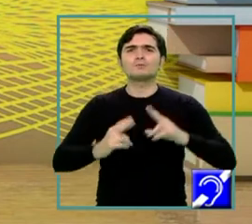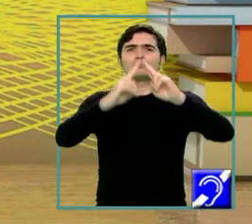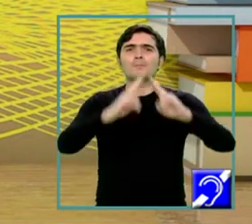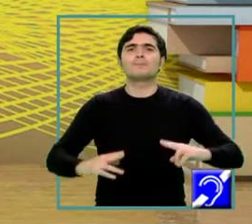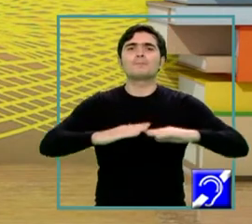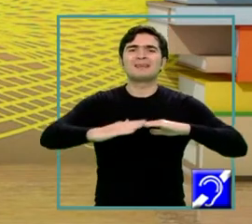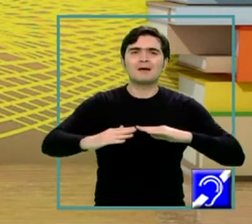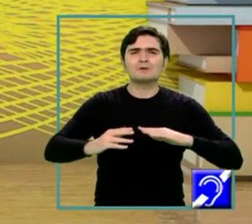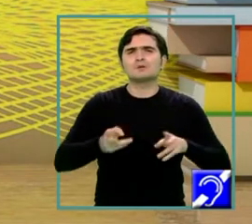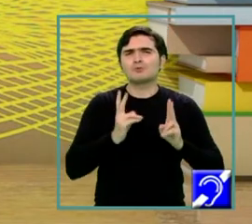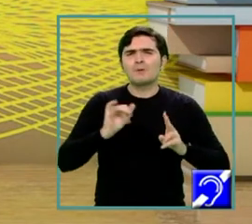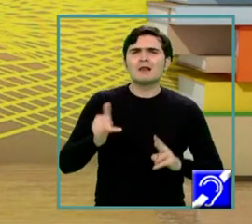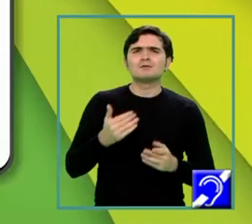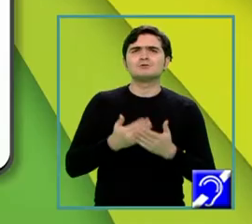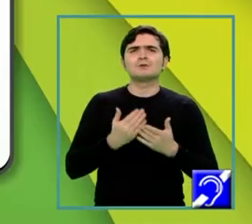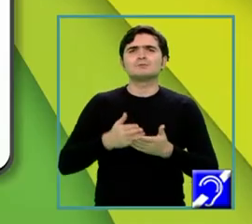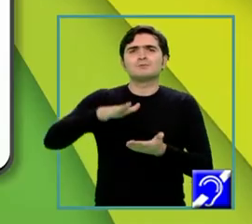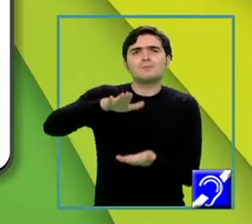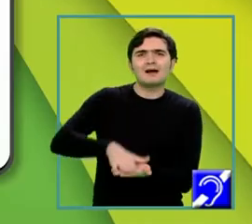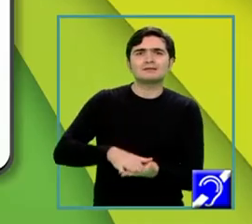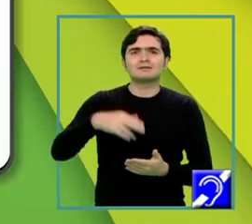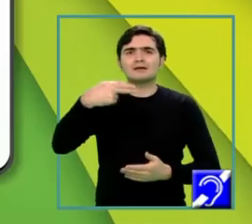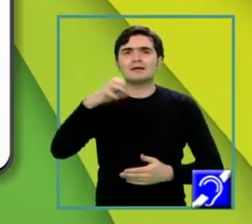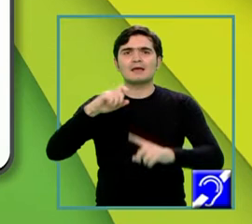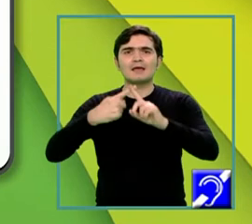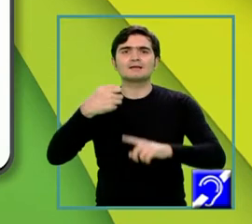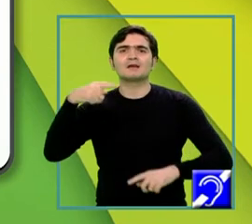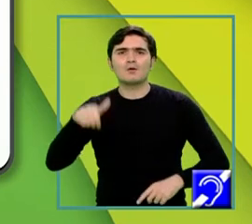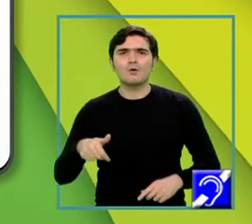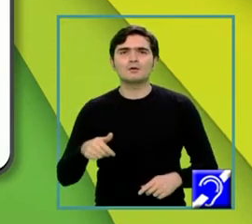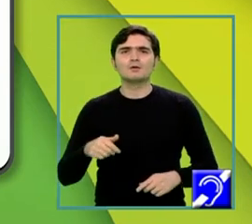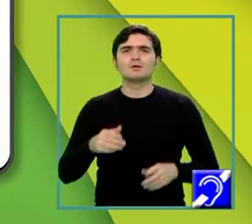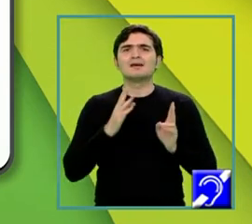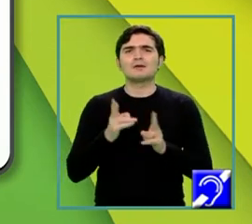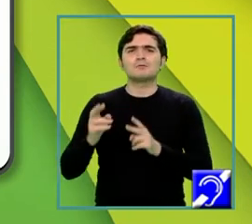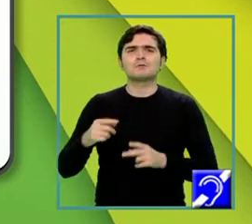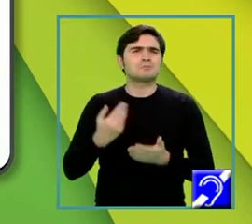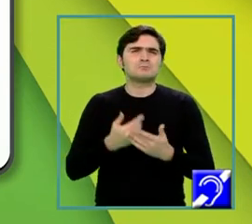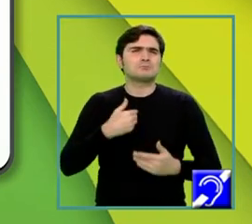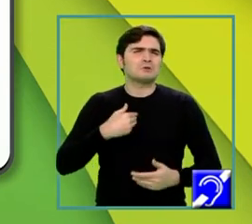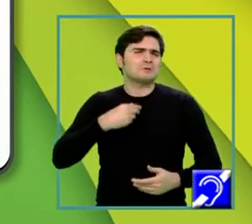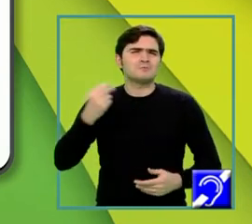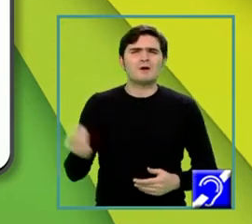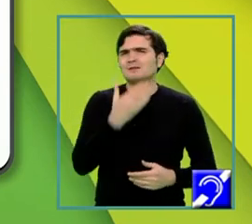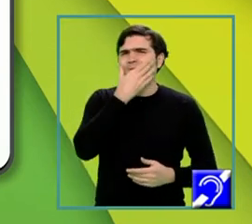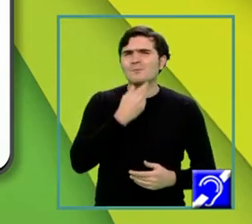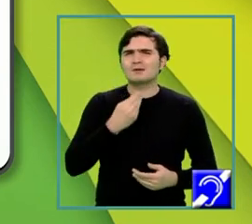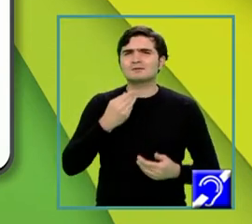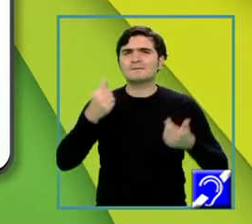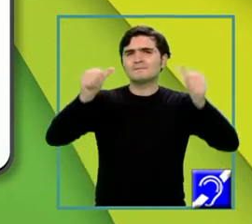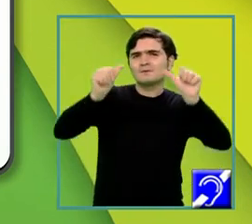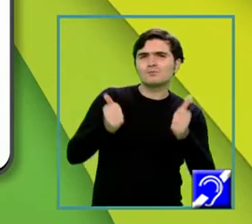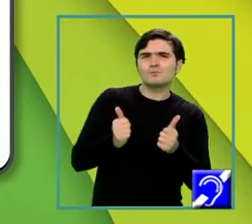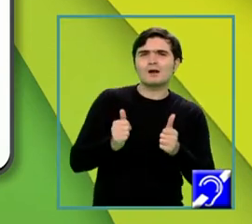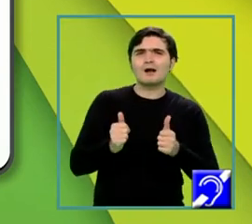cu bază hexagon regulată. Hexagonul regulat să știți că după mine este unul dintre cele mai frumoase figuri geometrice, pentru că sunt atât de multe